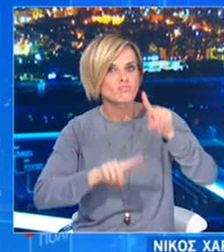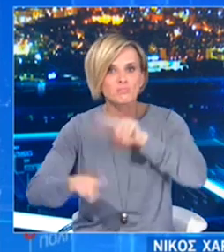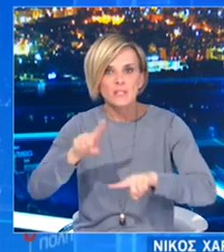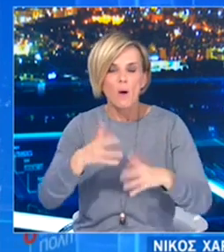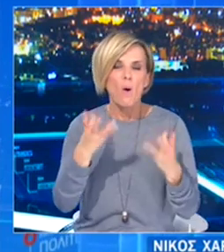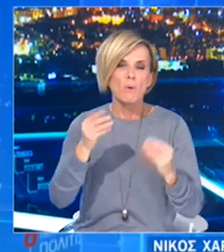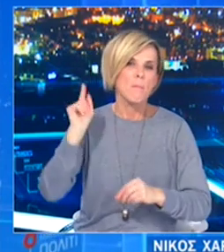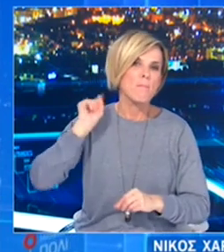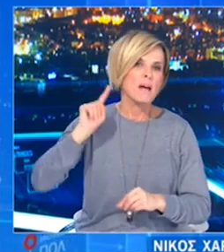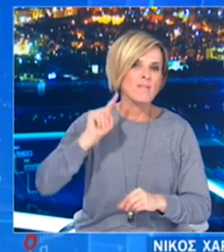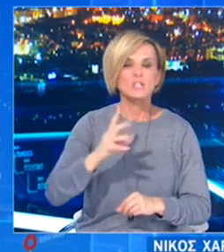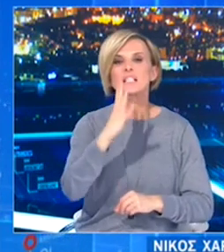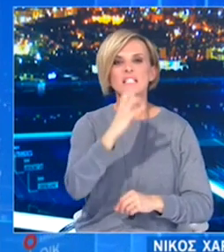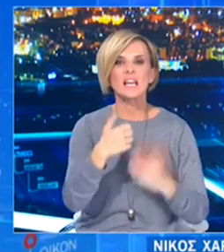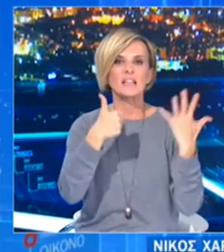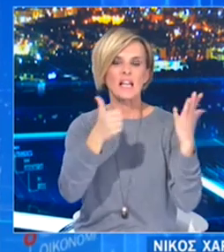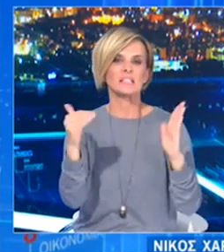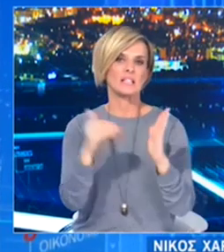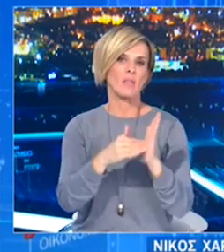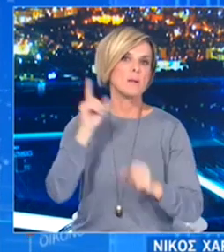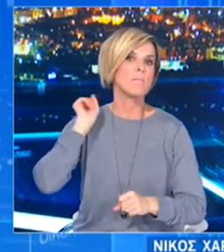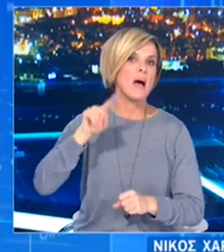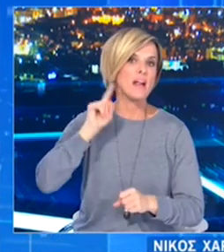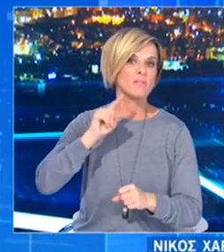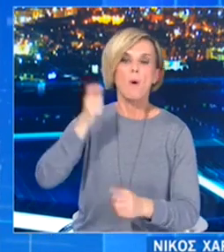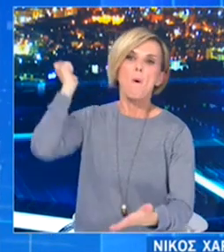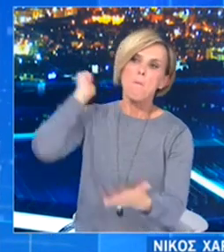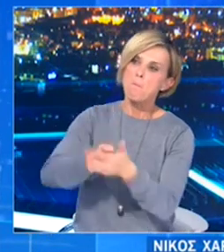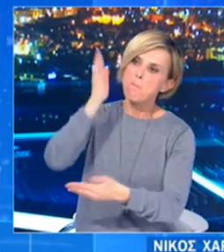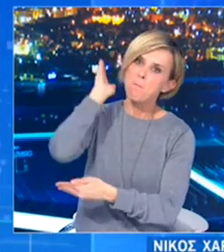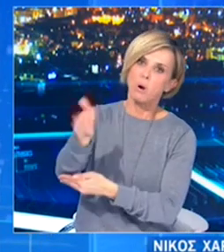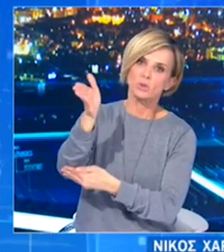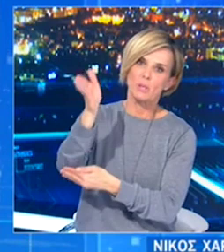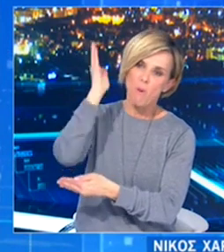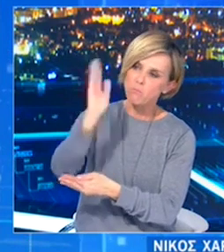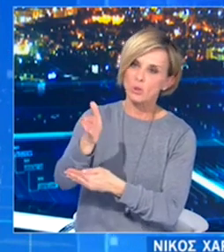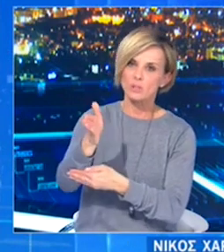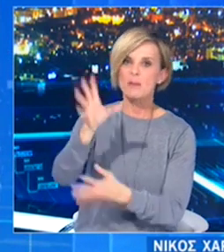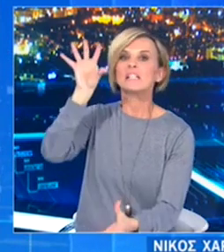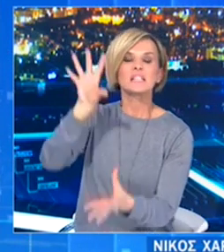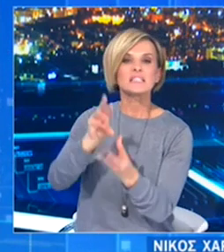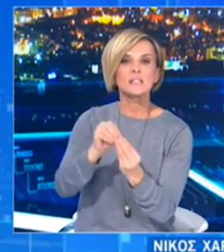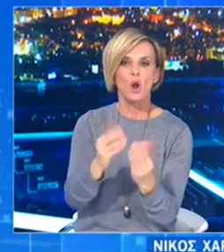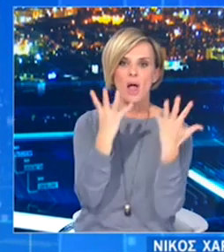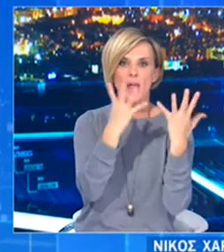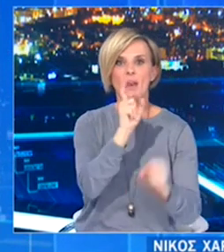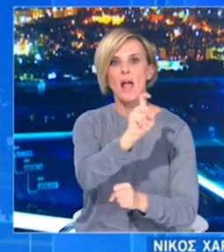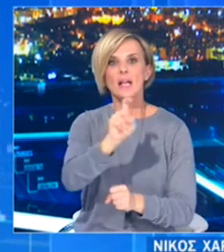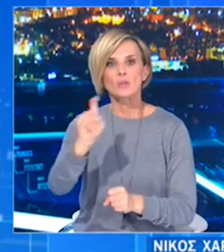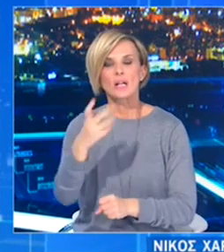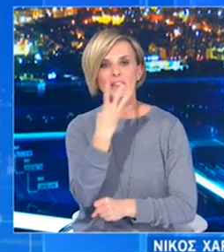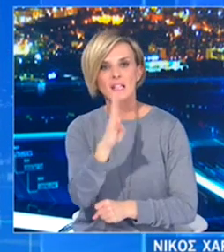46.383 περιπτώσεις παράβασης, έχουν επιβληθεί πρόστιμα συνολικού ύψους 9.485